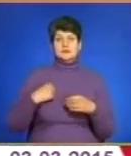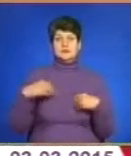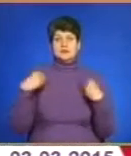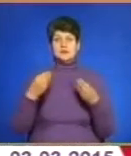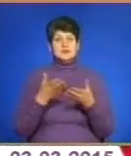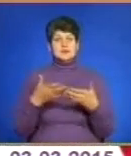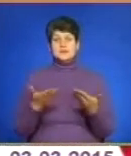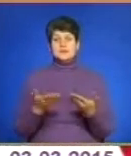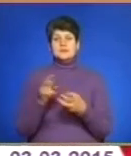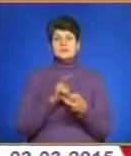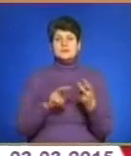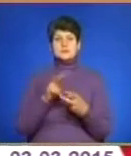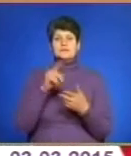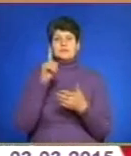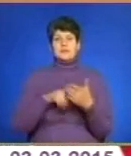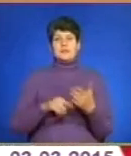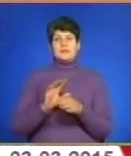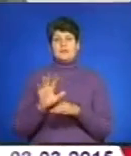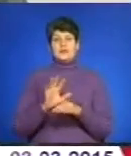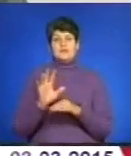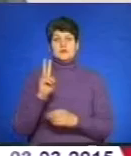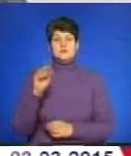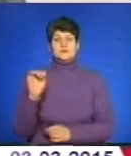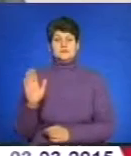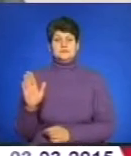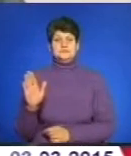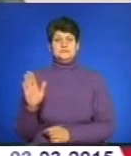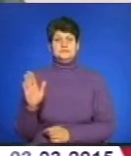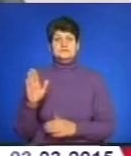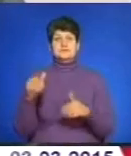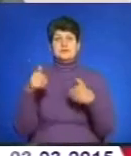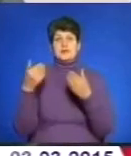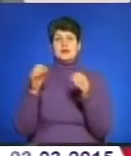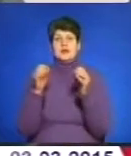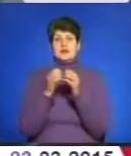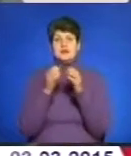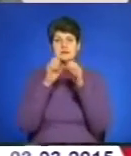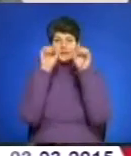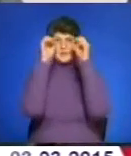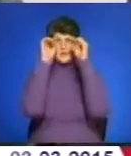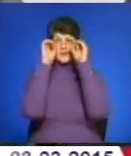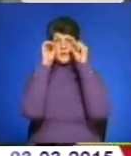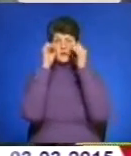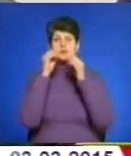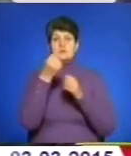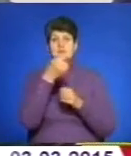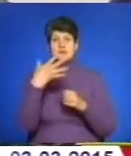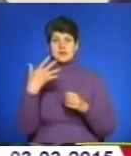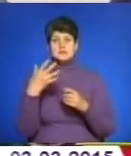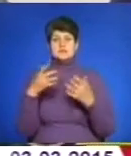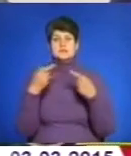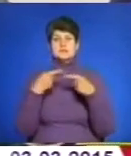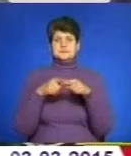передають. Шукають недійних виробників. Передали ми 10 біноклів, 15 приладів нічного